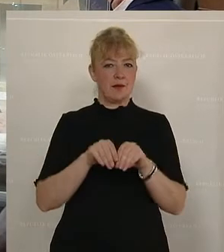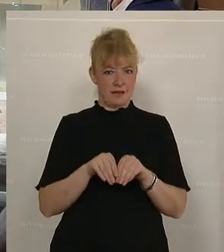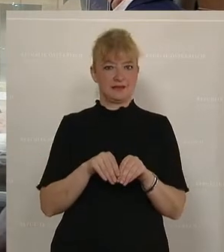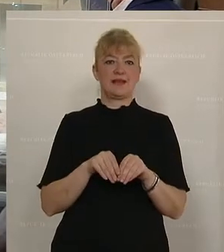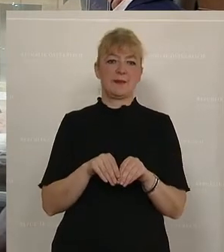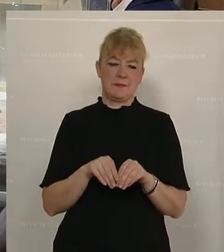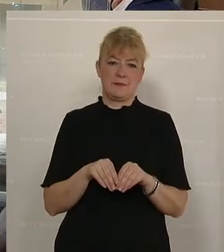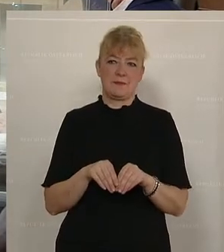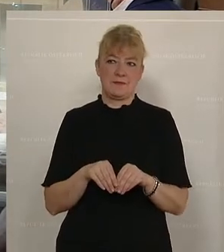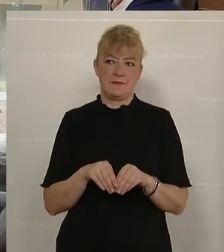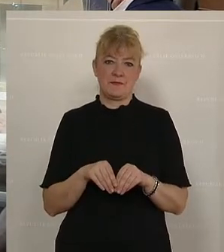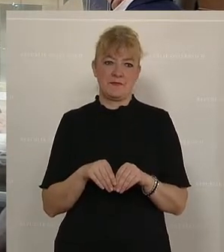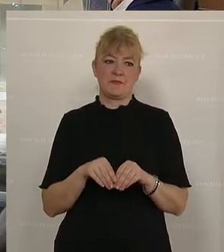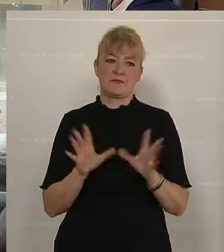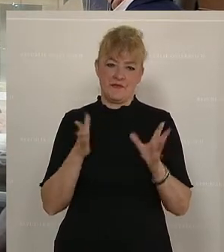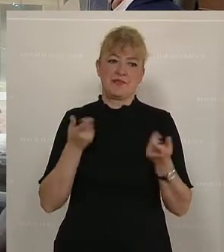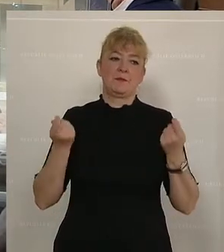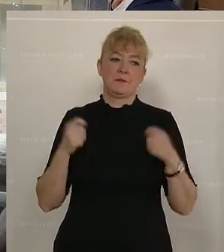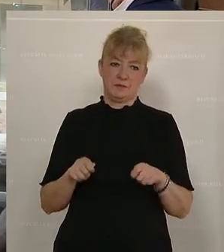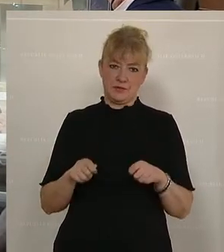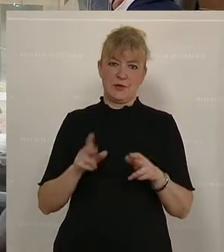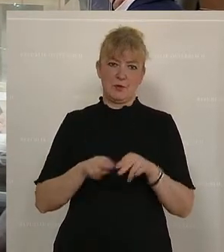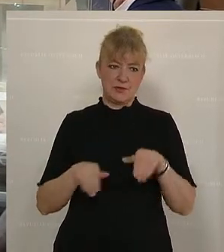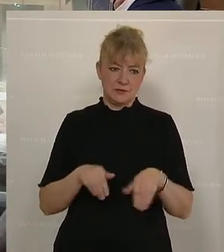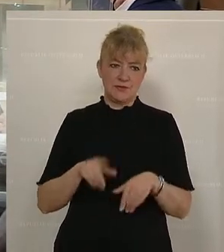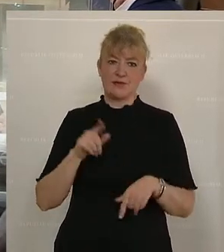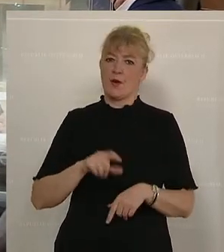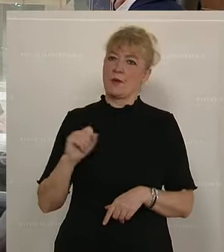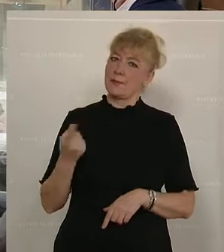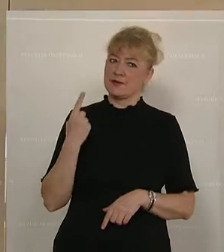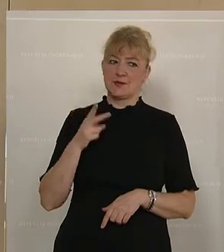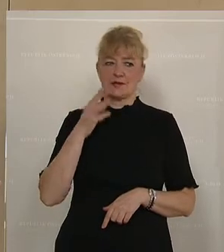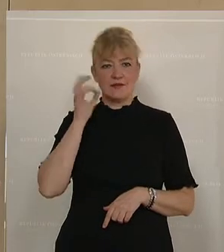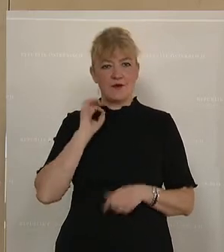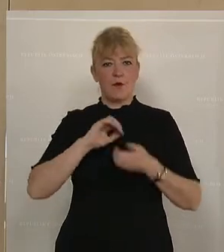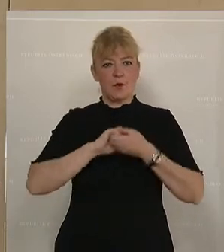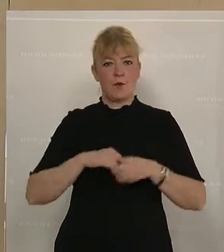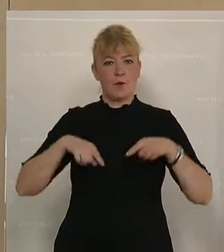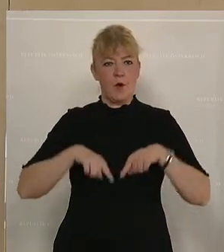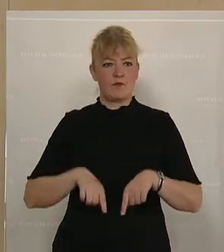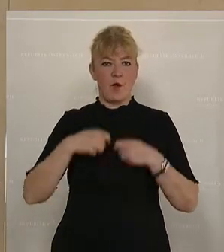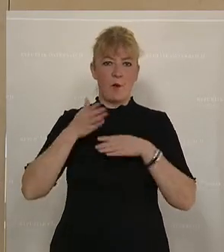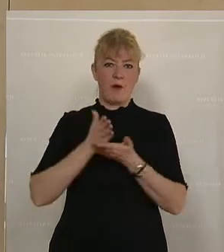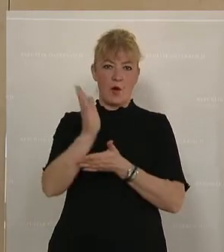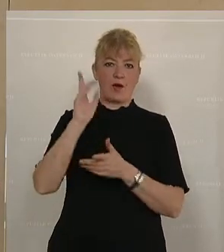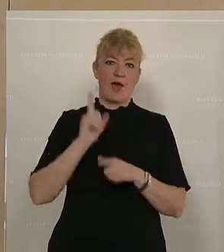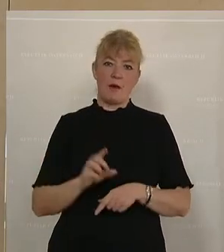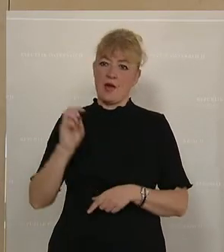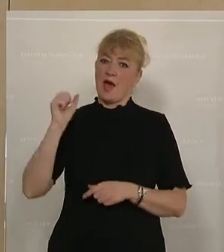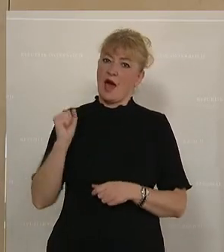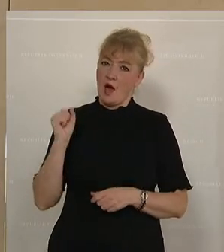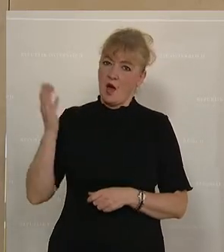nun beschließen. Den Herrn Bundesminister, natürlich ganz besonders auch die Frau Kluboffer-Maurer. Aber lieber Gust, dir ein